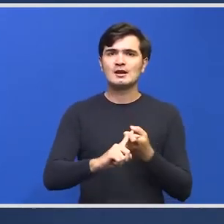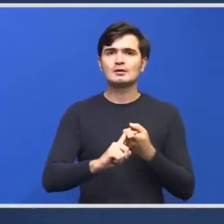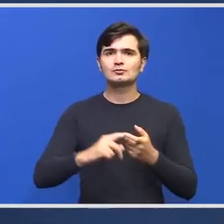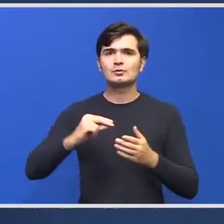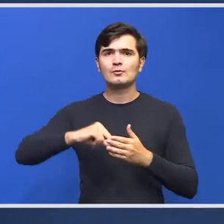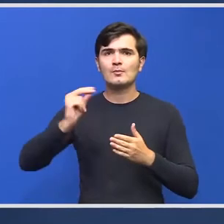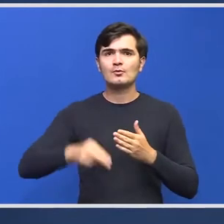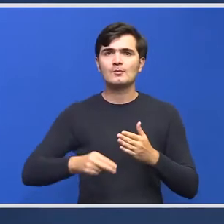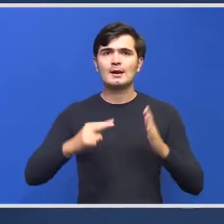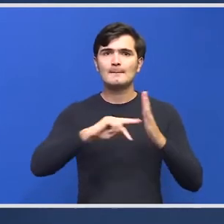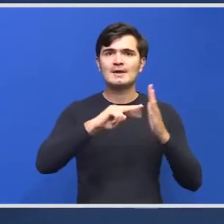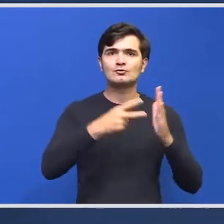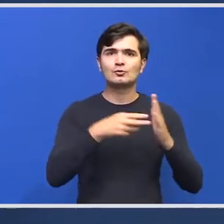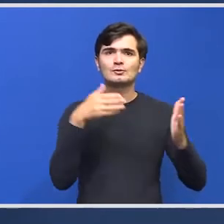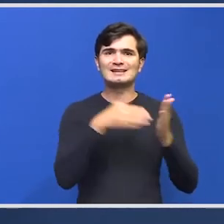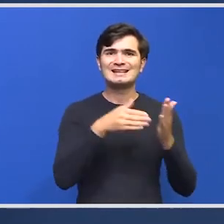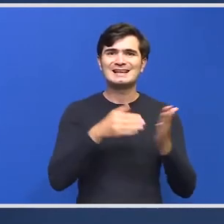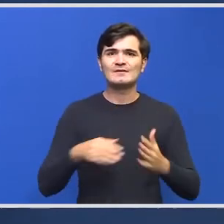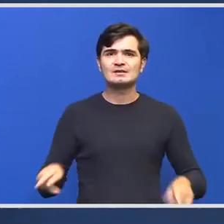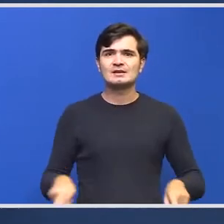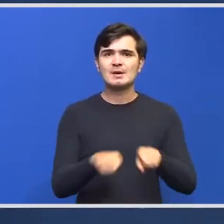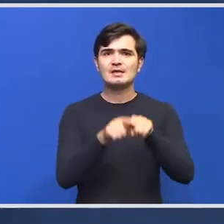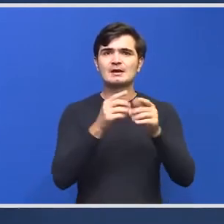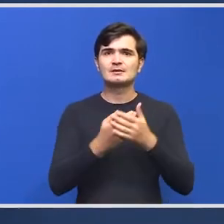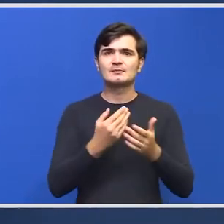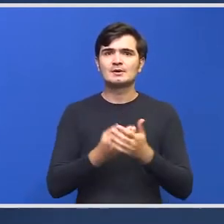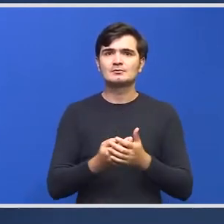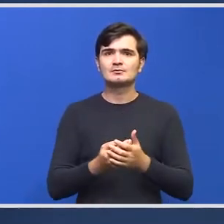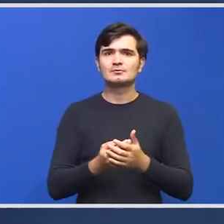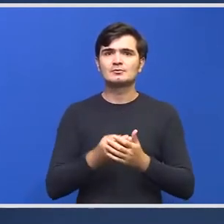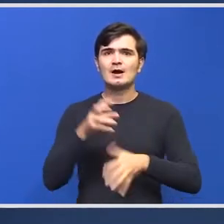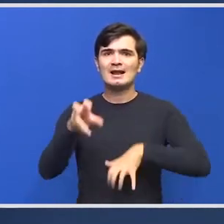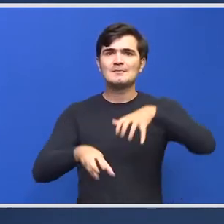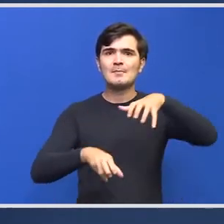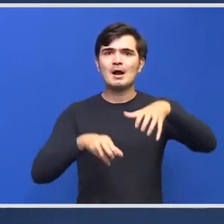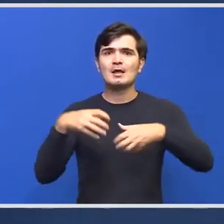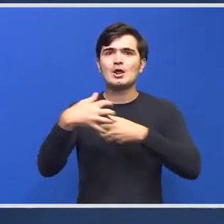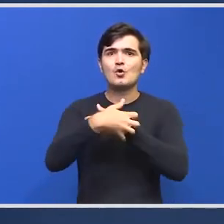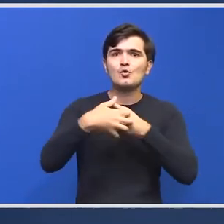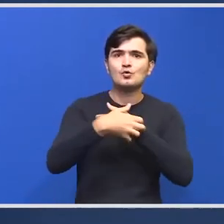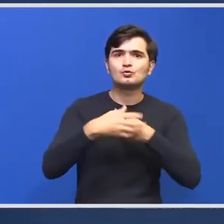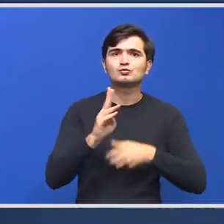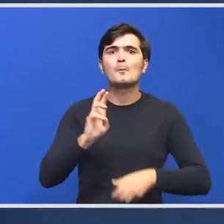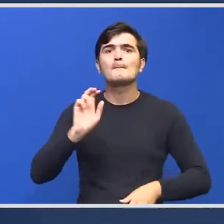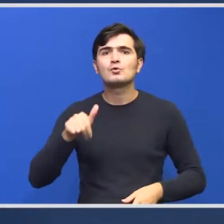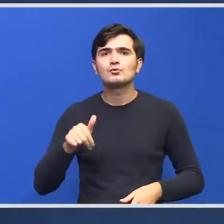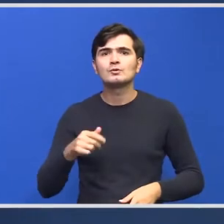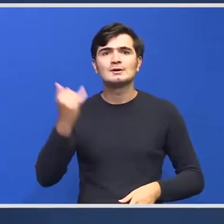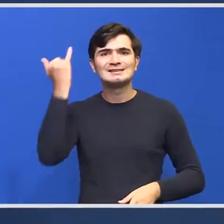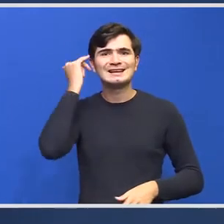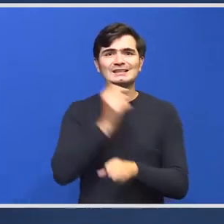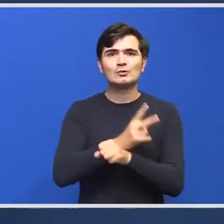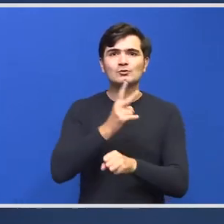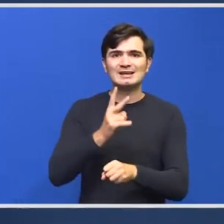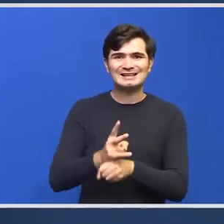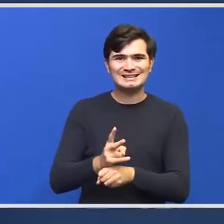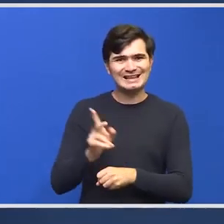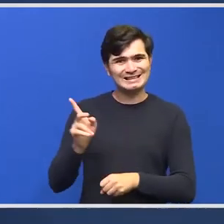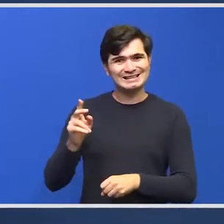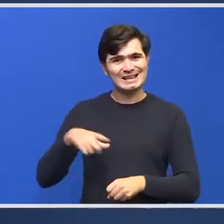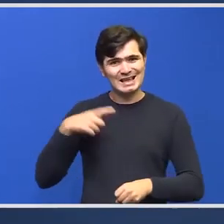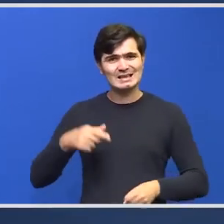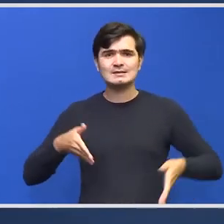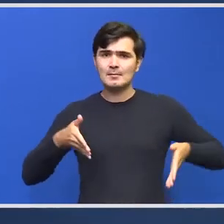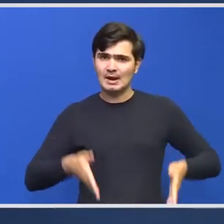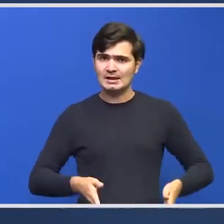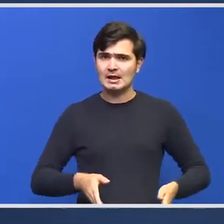aprobarea metodelor de intervenție imediată pentru specia de urs brun. Domnul secretar de stat Robert Sepp este astăzi aici